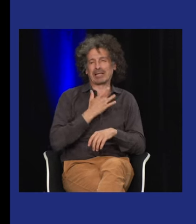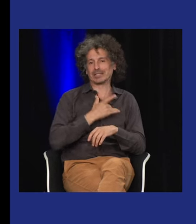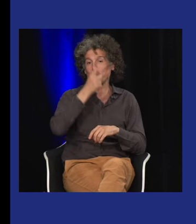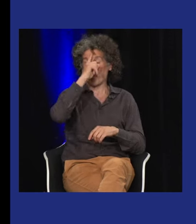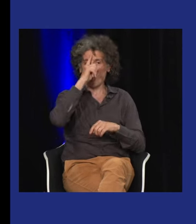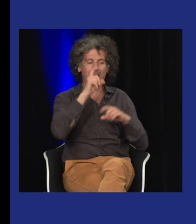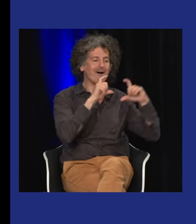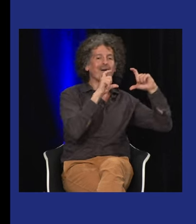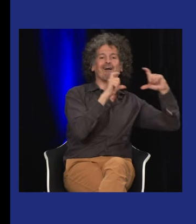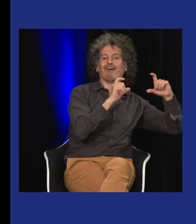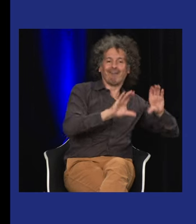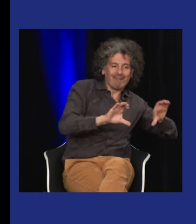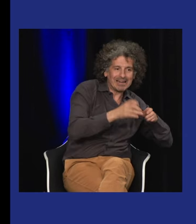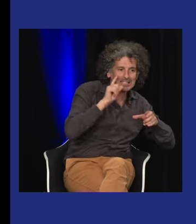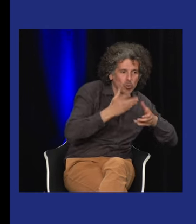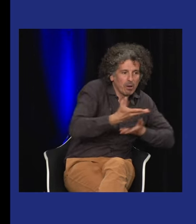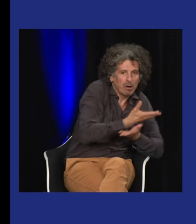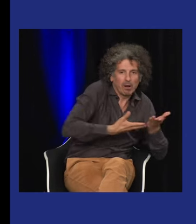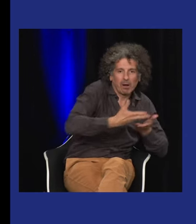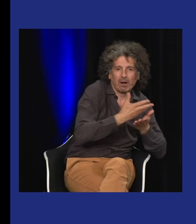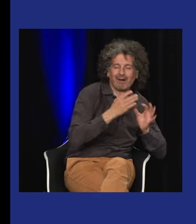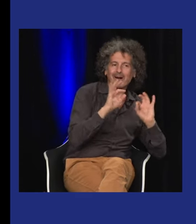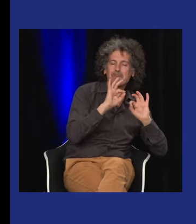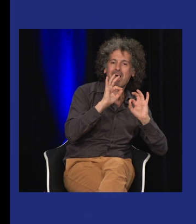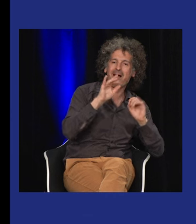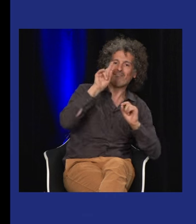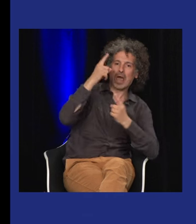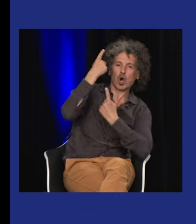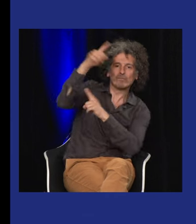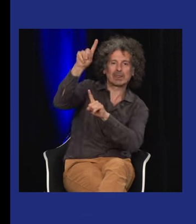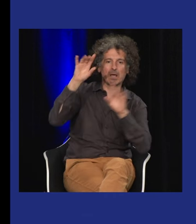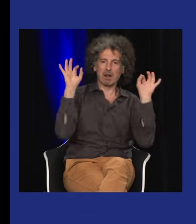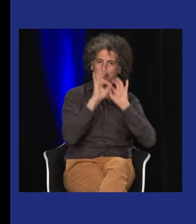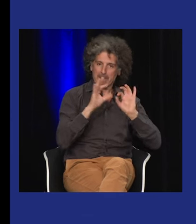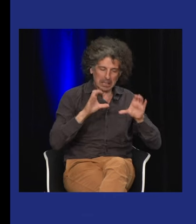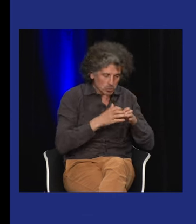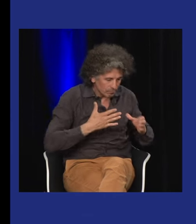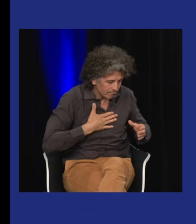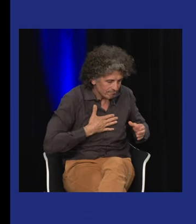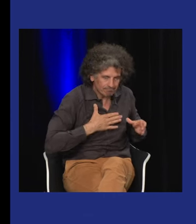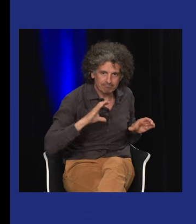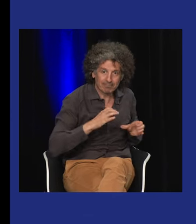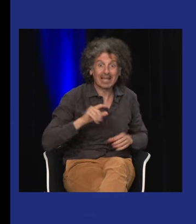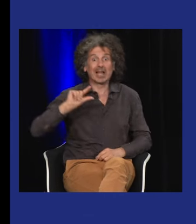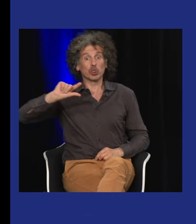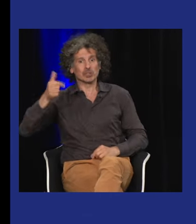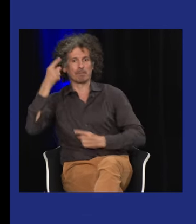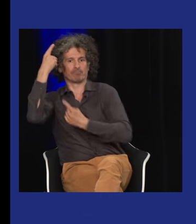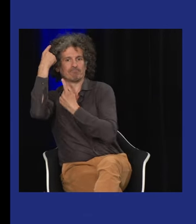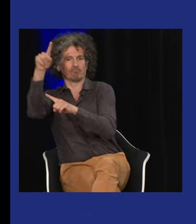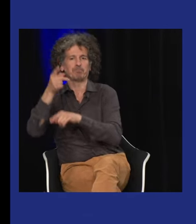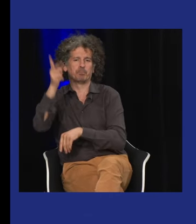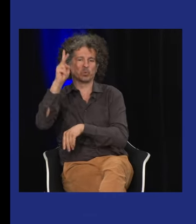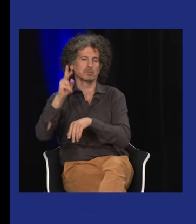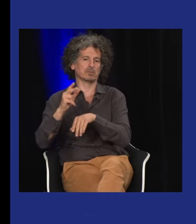parenthèse enfin crochet ouvert pardon donc cette équipe de sourds il n avait pas de revendication mais c'était vraiment une